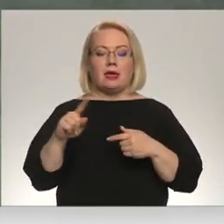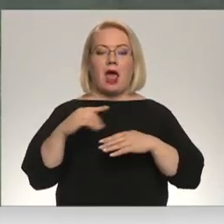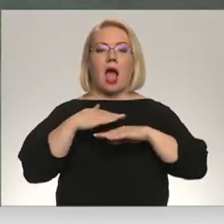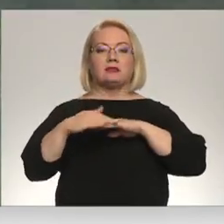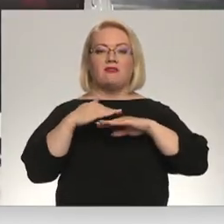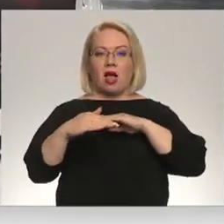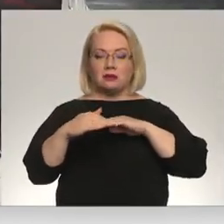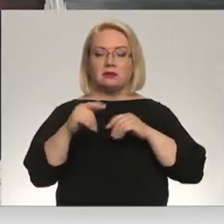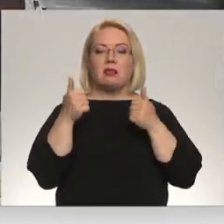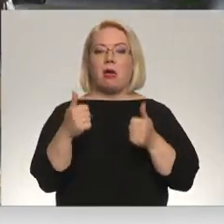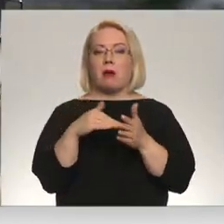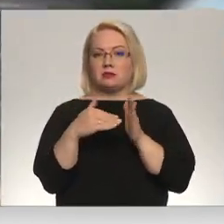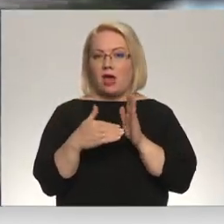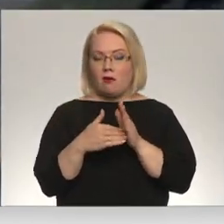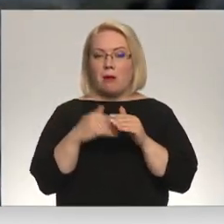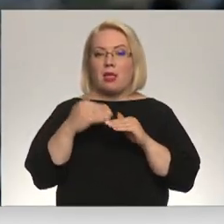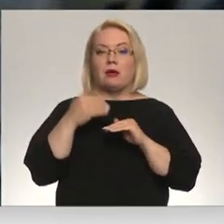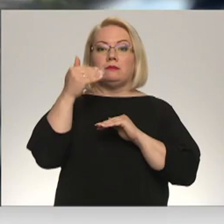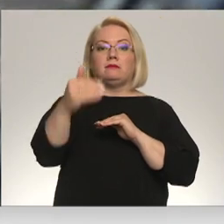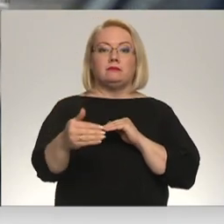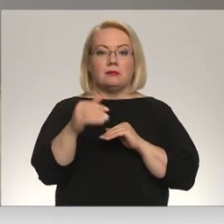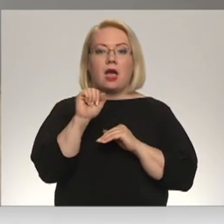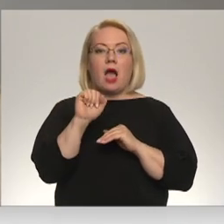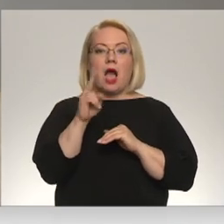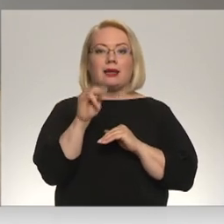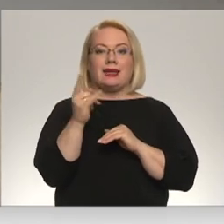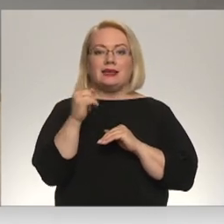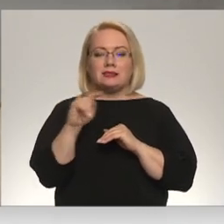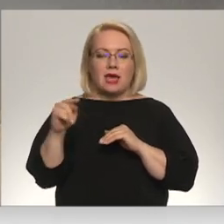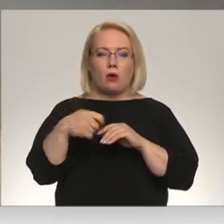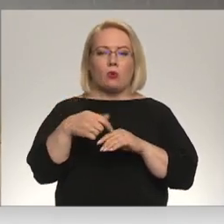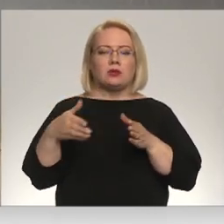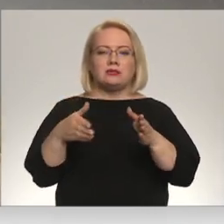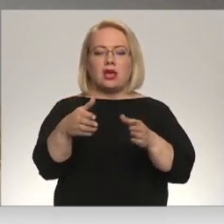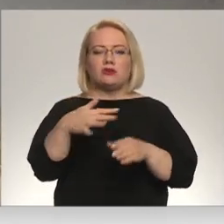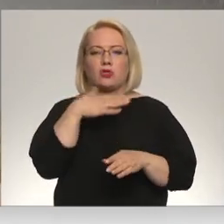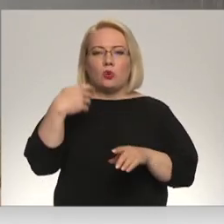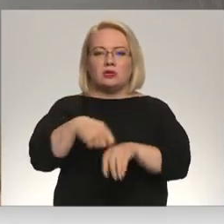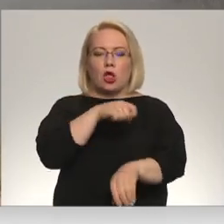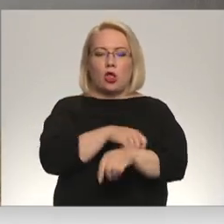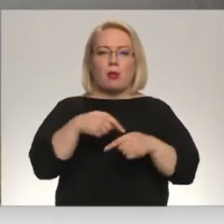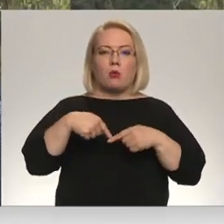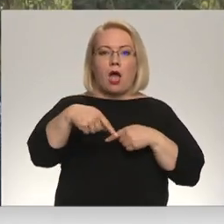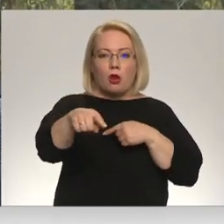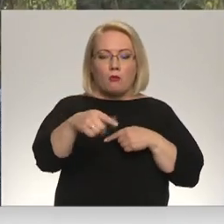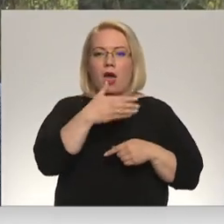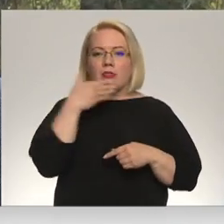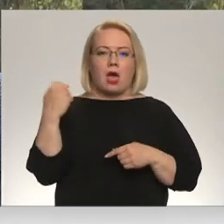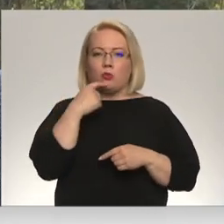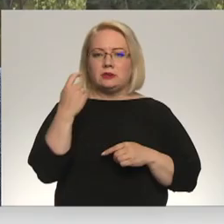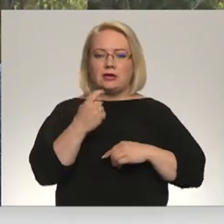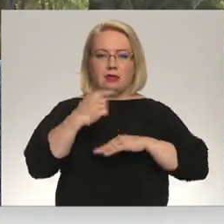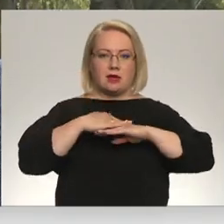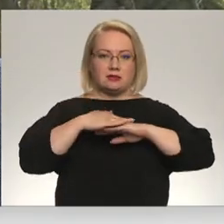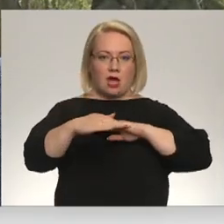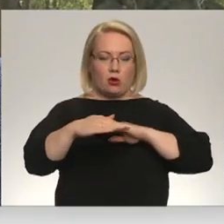labā stāvoklī. Tomēr aiz aknīstes ceļam vairāku kilometru garumā nav cietā seguma. Gan Latvijas